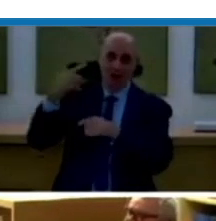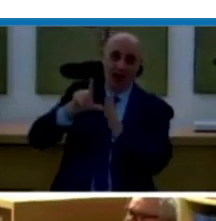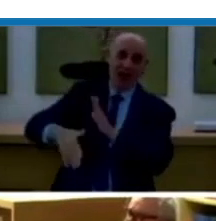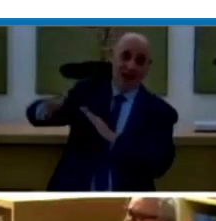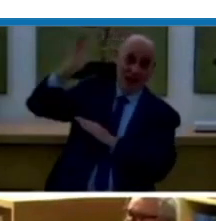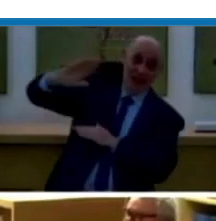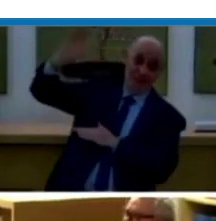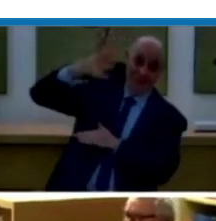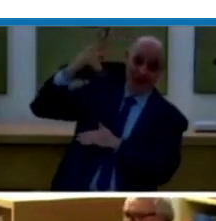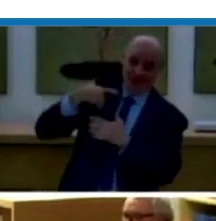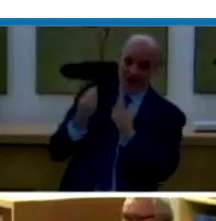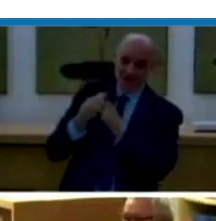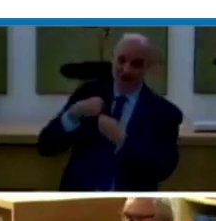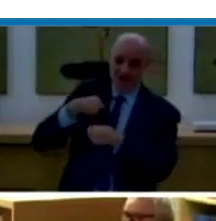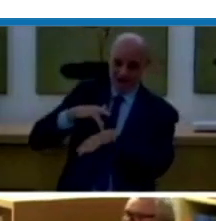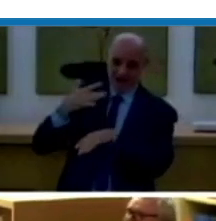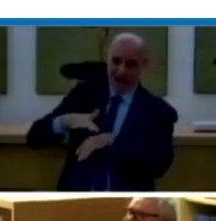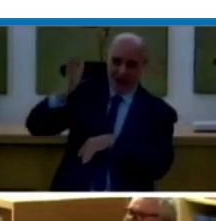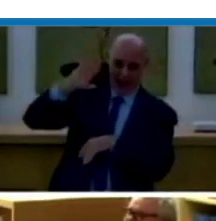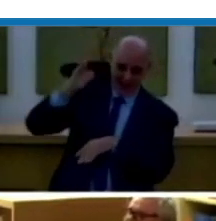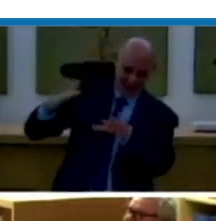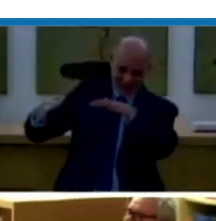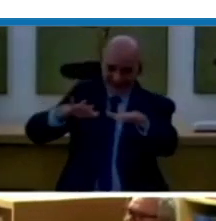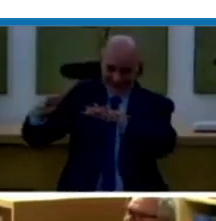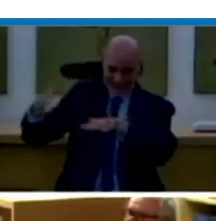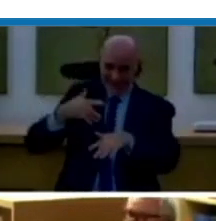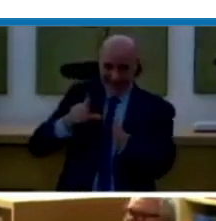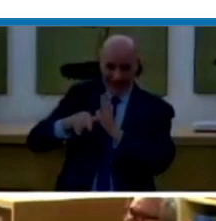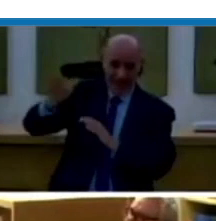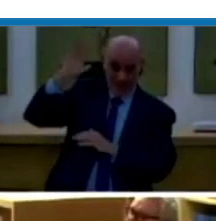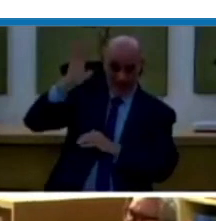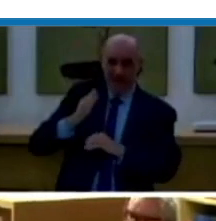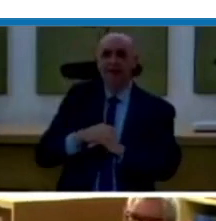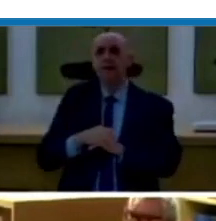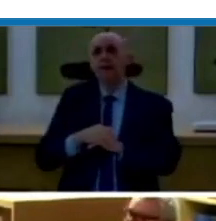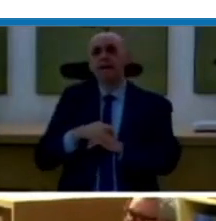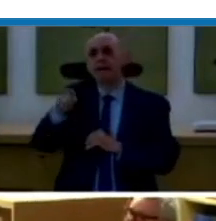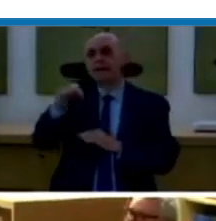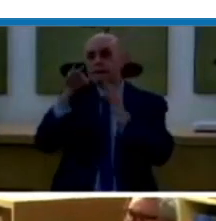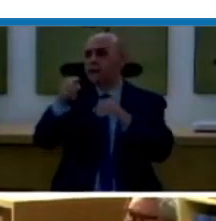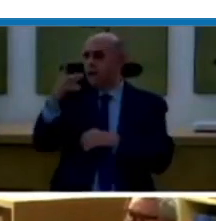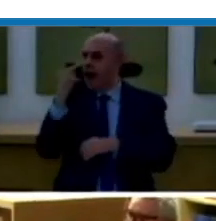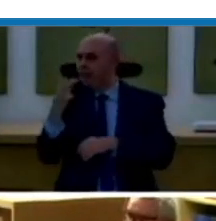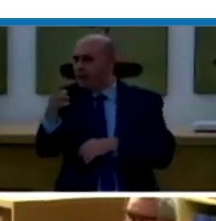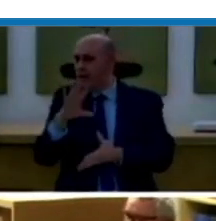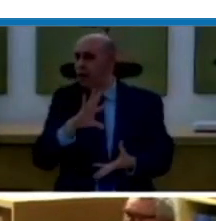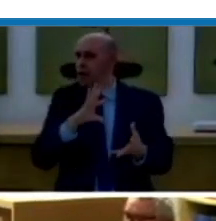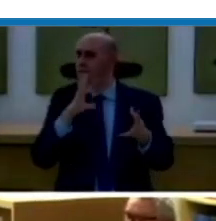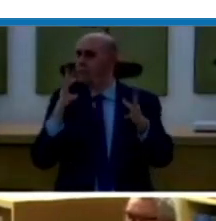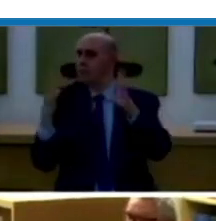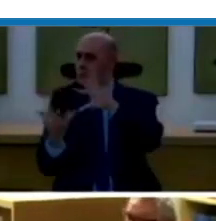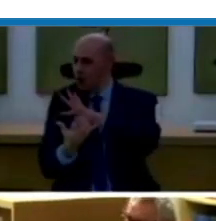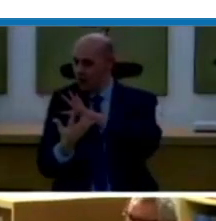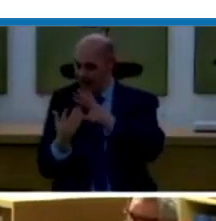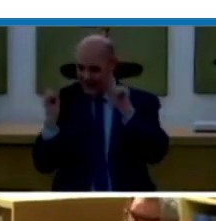cui ho iniziato a viverlo io o poco meno insomma e quindi hai visto le varie evoluzioni che ci sono state e dove